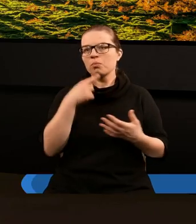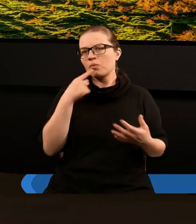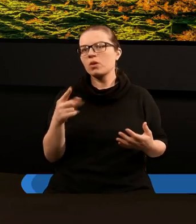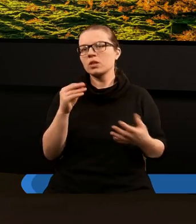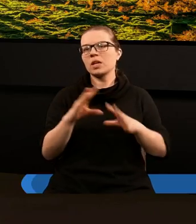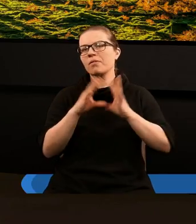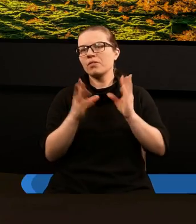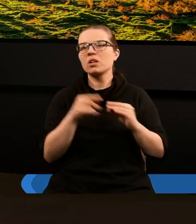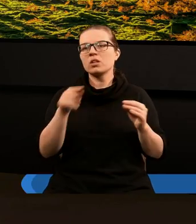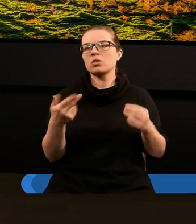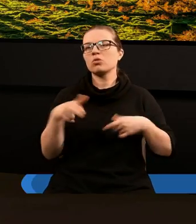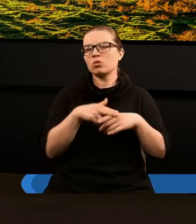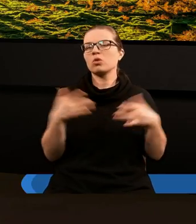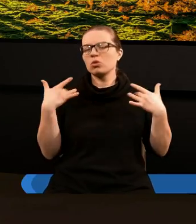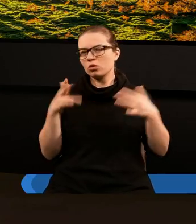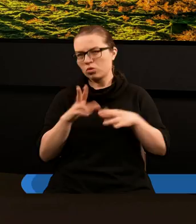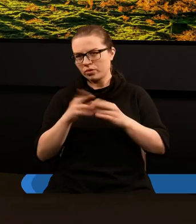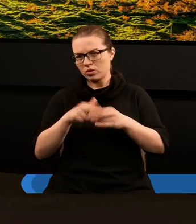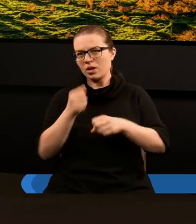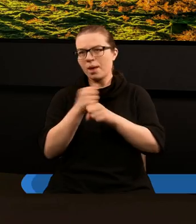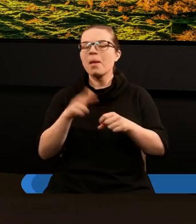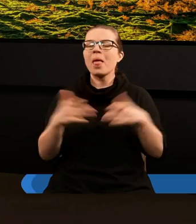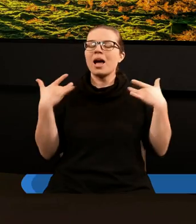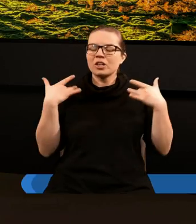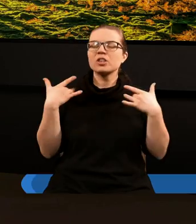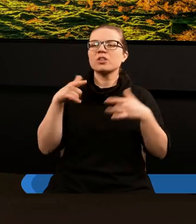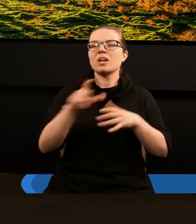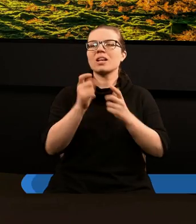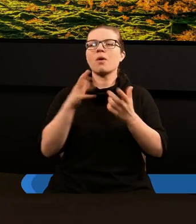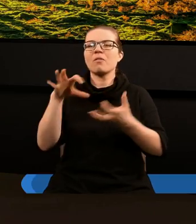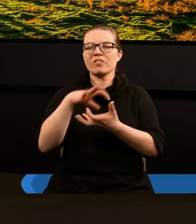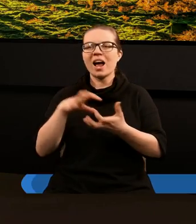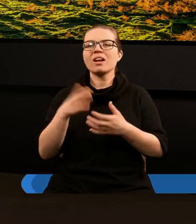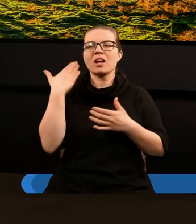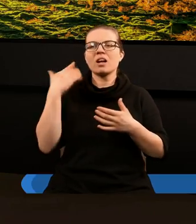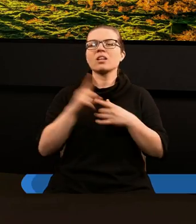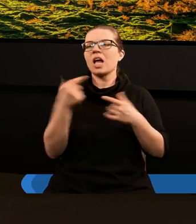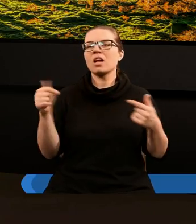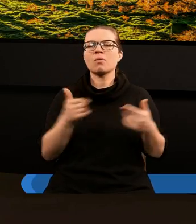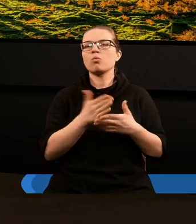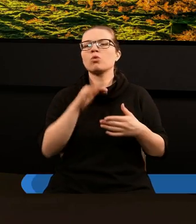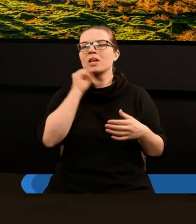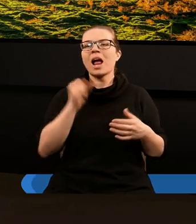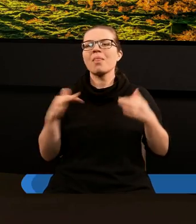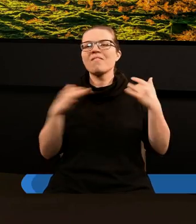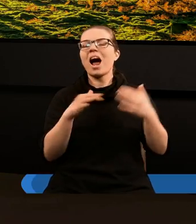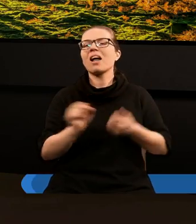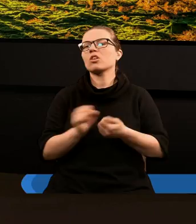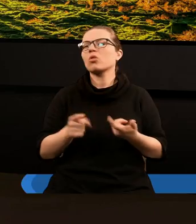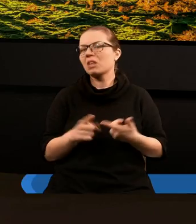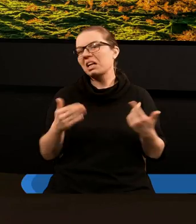powiedzieć, że wszyscy ludzie, którzy żyli, wszyscy zbawieni, którzy żyli na przestrzeni całej historii świata też już nie muszą toczyć żadnej walki.